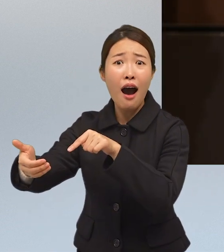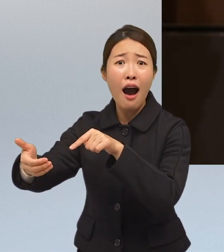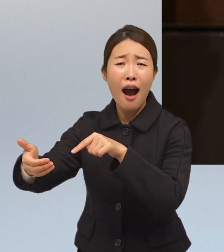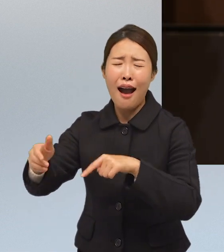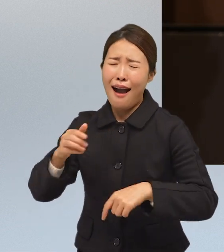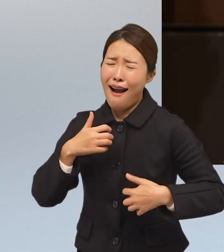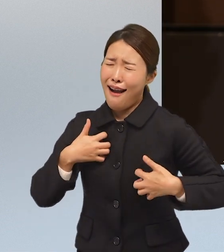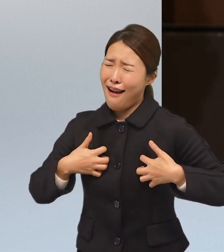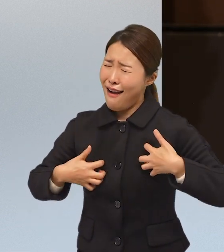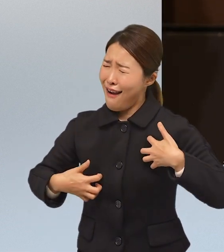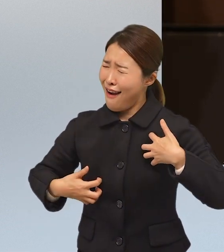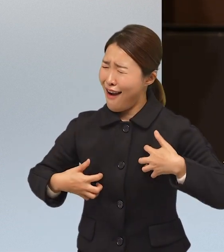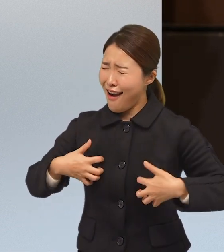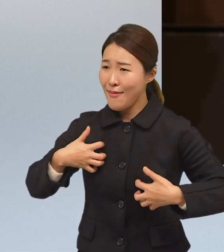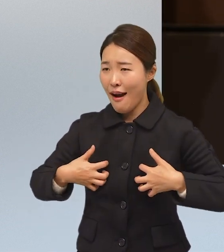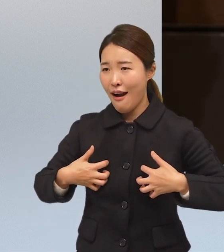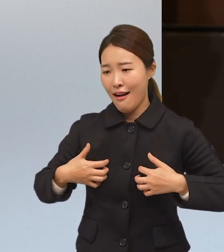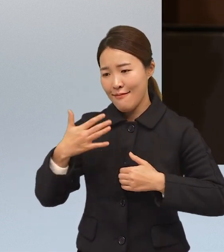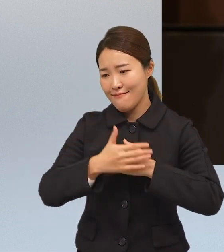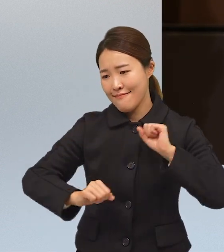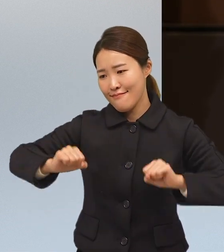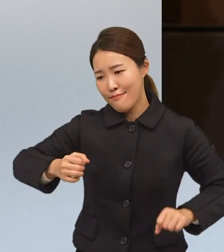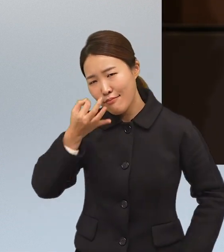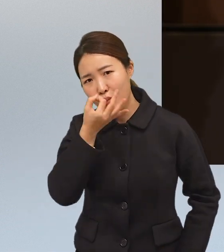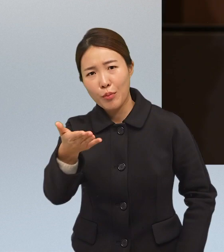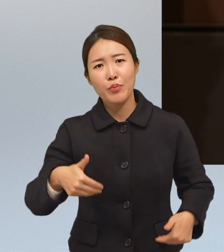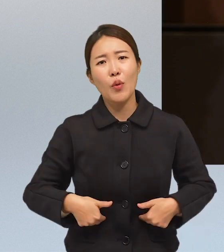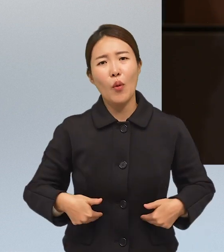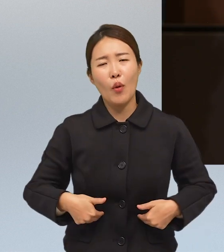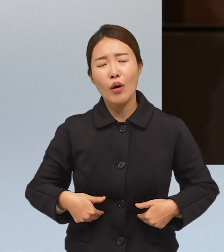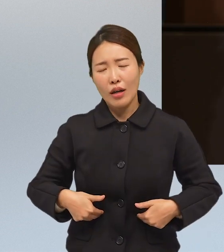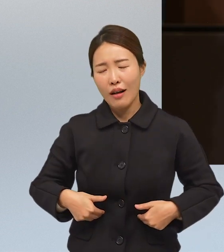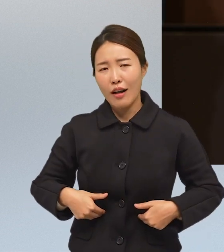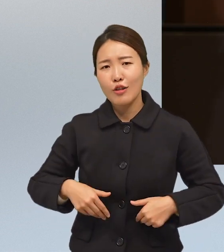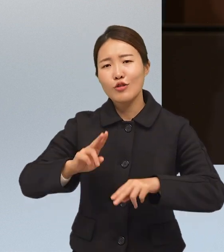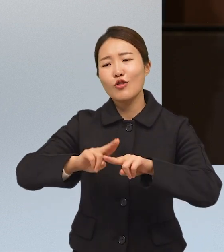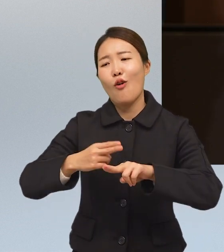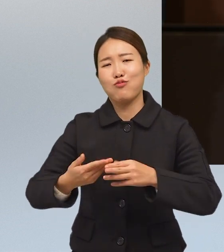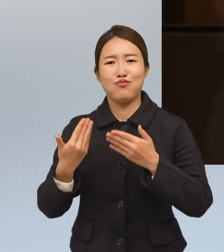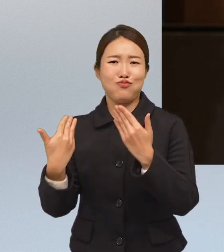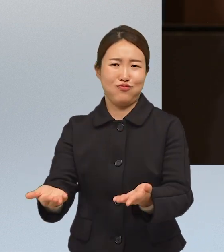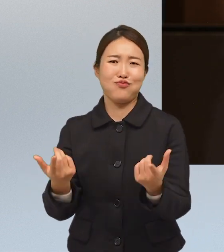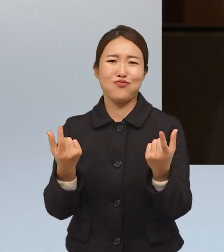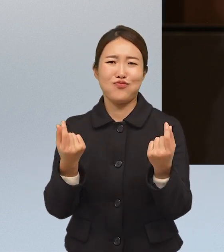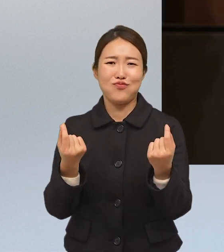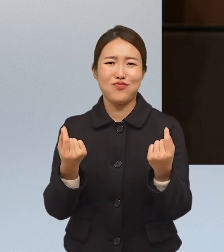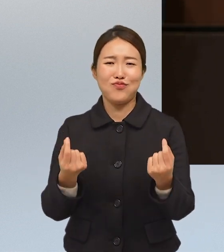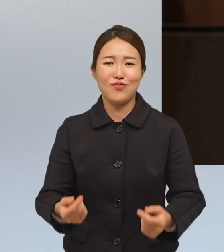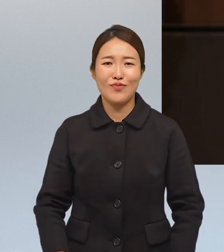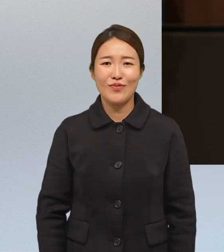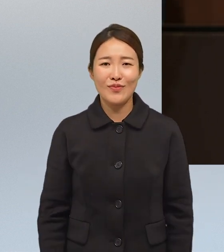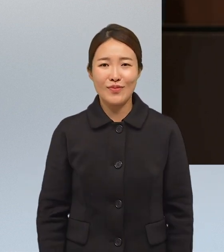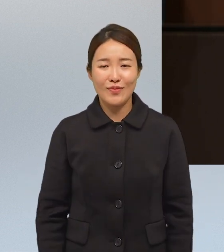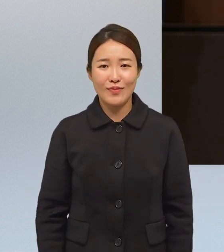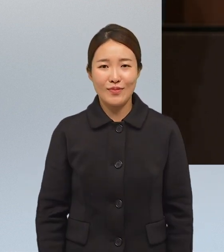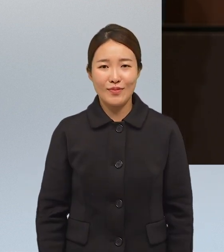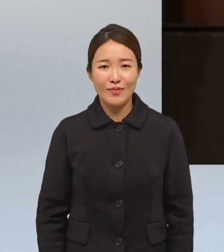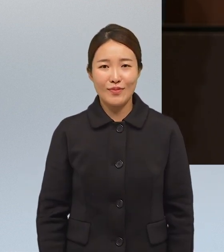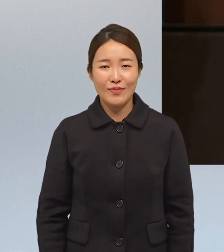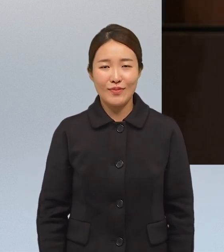먼저 우리가 기쁘게 보여줘야 해요 선물을